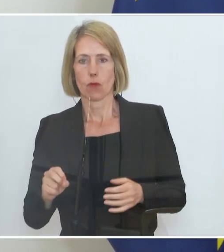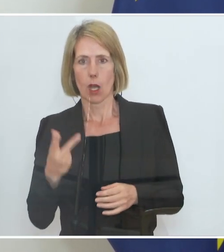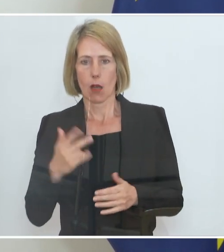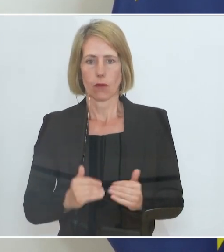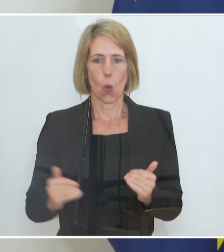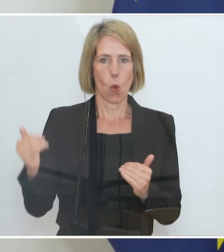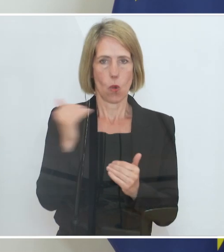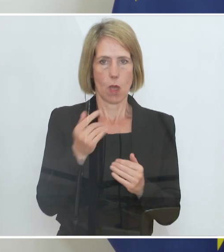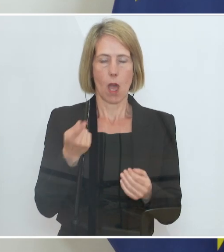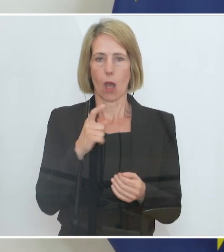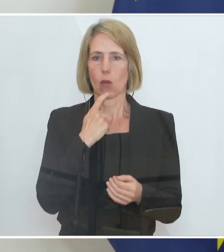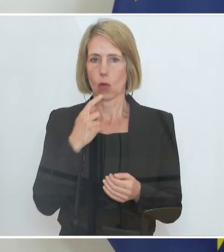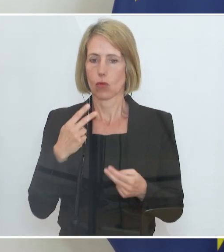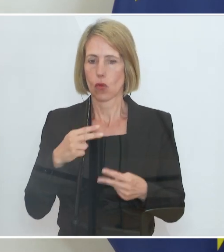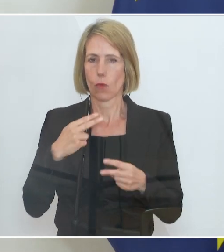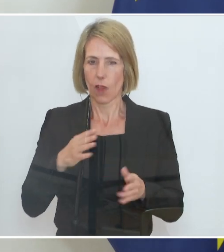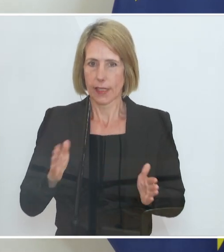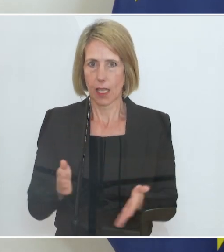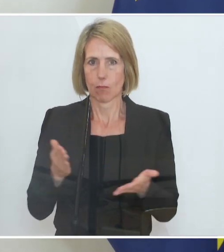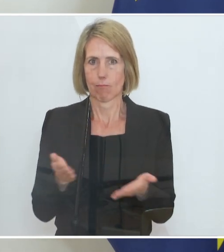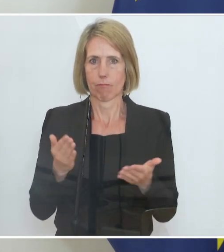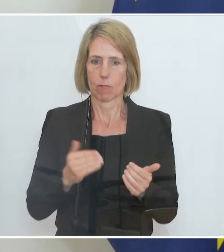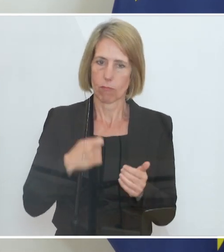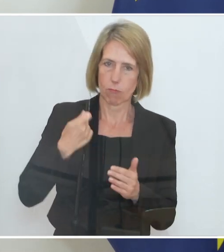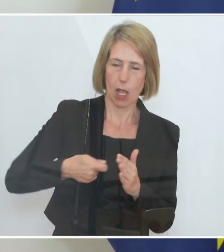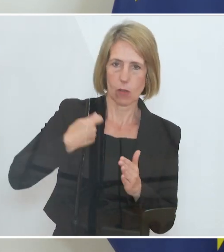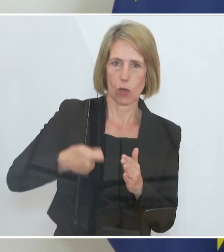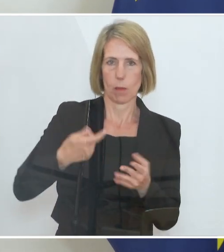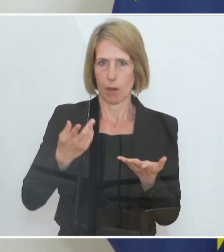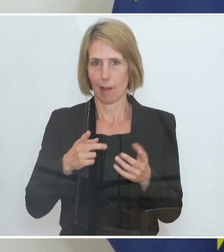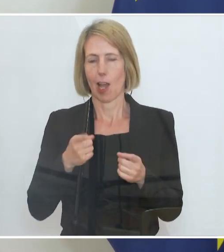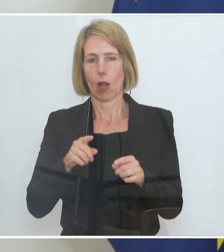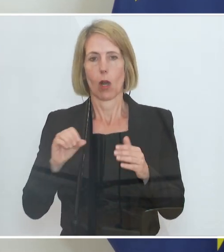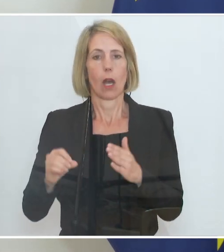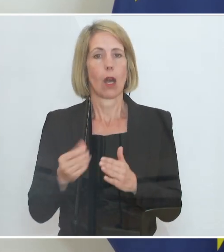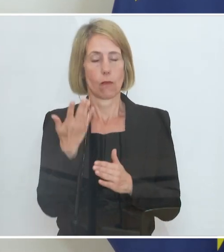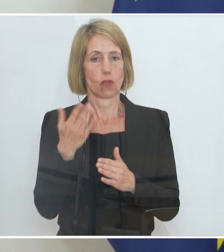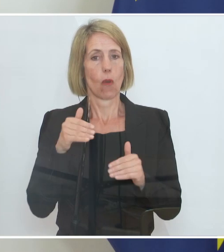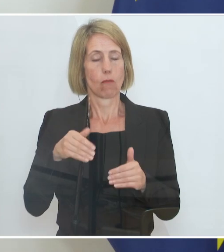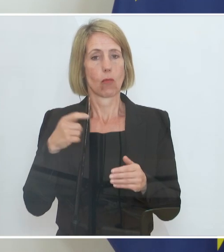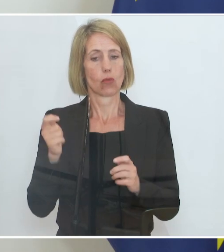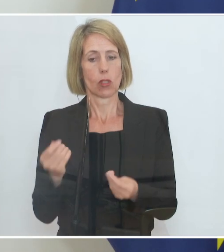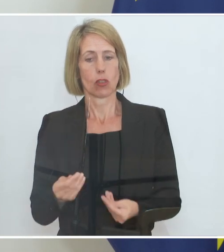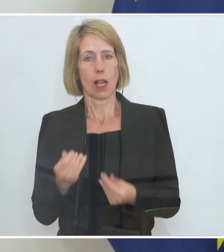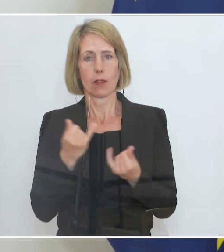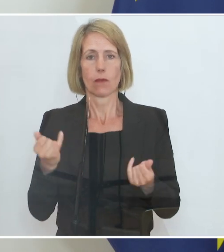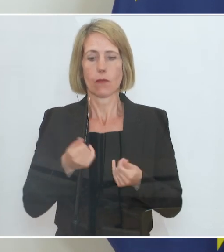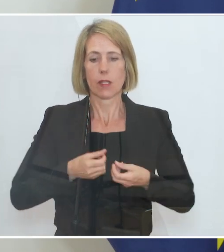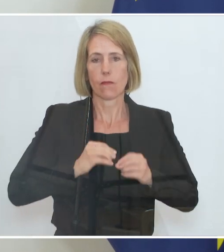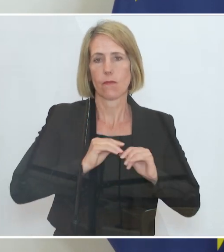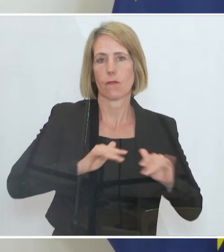auch Konsum weiterhin anzukurbeln, geht es auch darum, den Aufschwung jetzt so zu gestalten, dass man natürlich möglichst breit wirkt. Das heißt, dass wir diesen